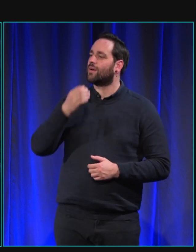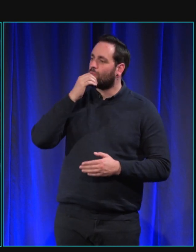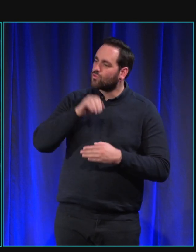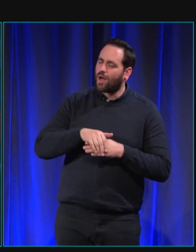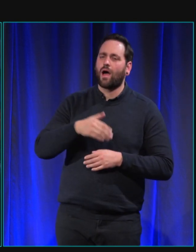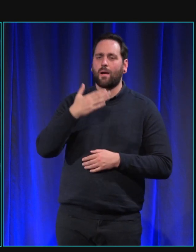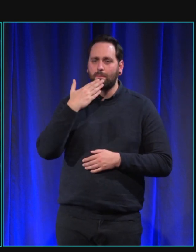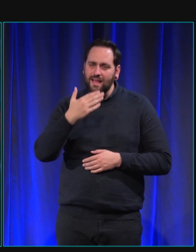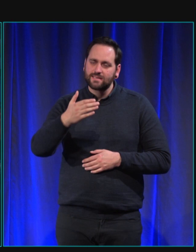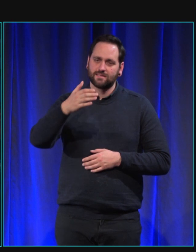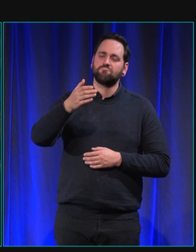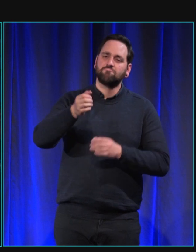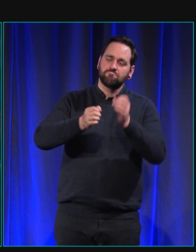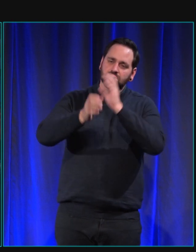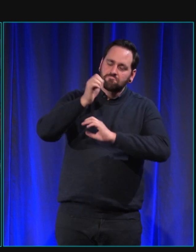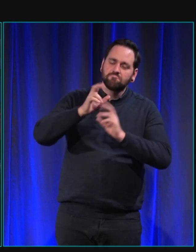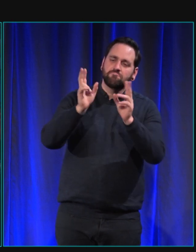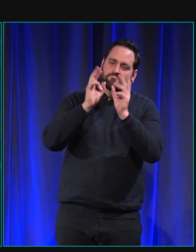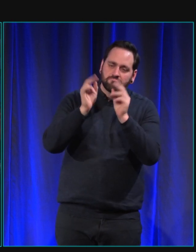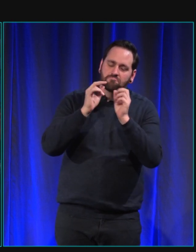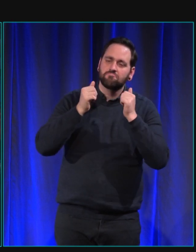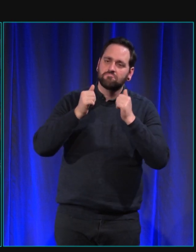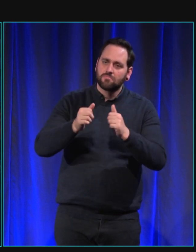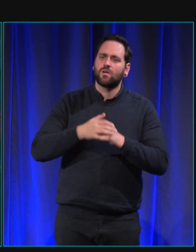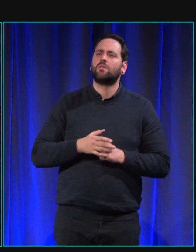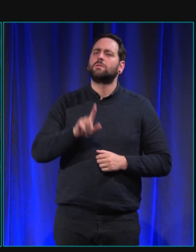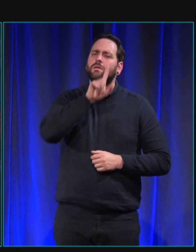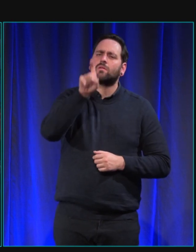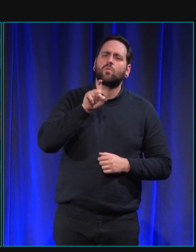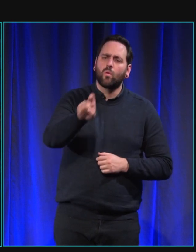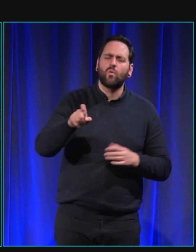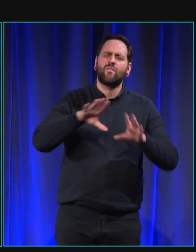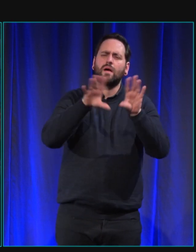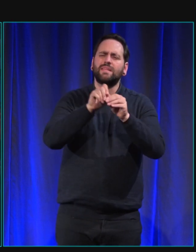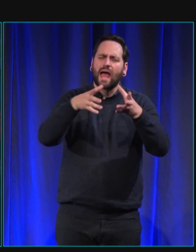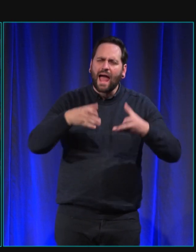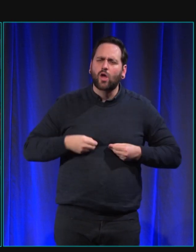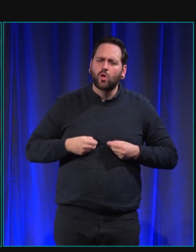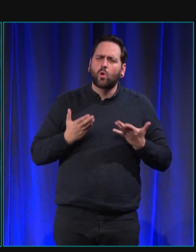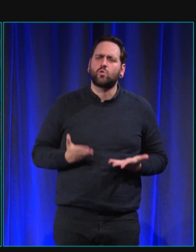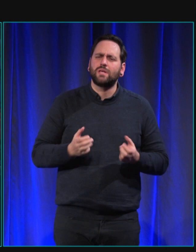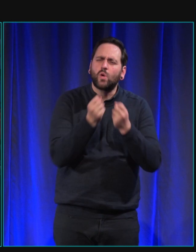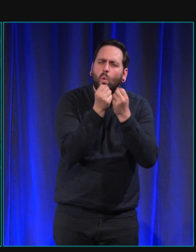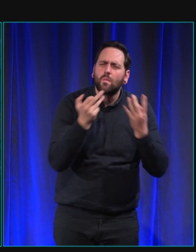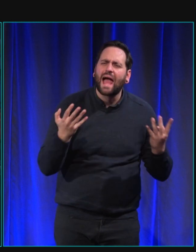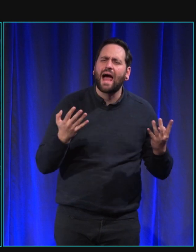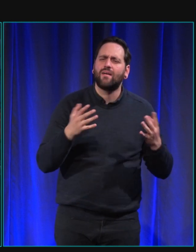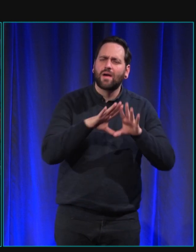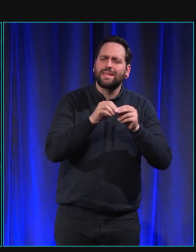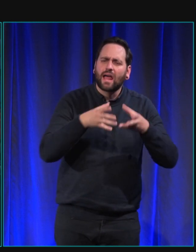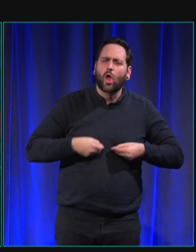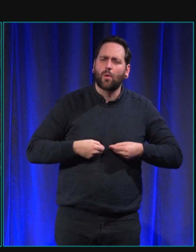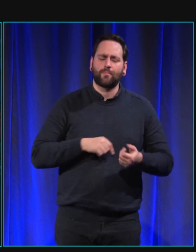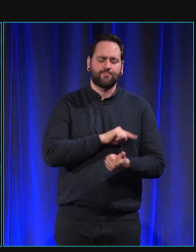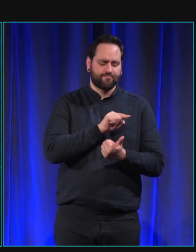intervention je voulais savoir combien de familles d'accueil vous avez à ce jour et également vous avez indiqué que 100% vous avez